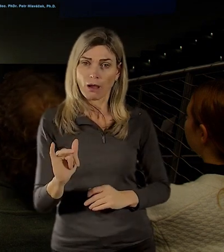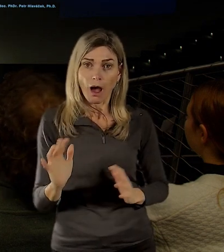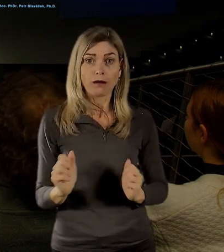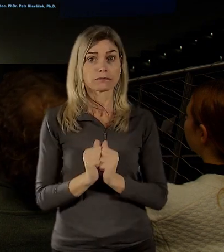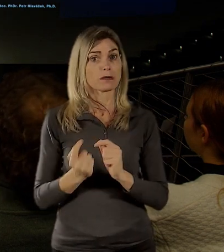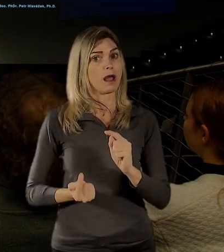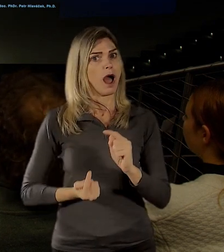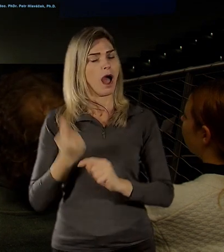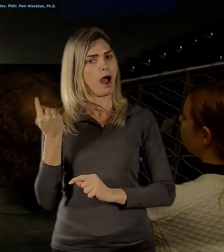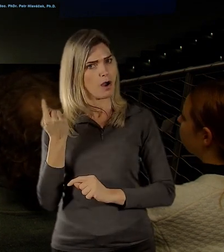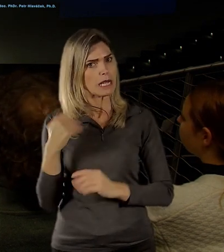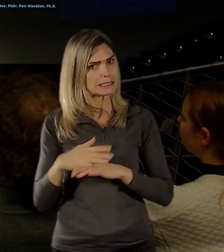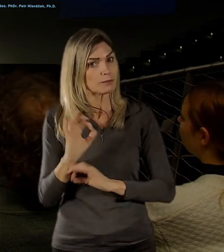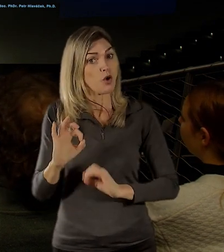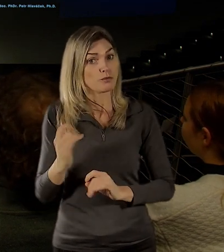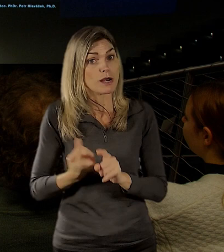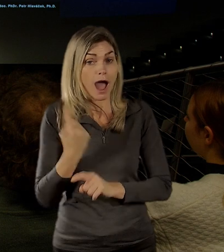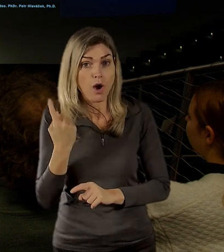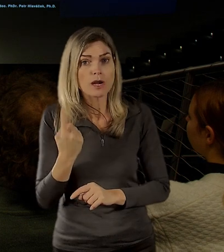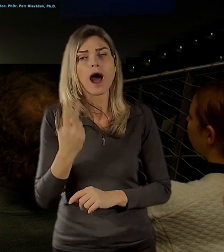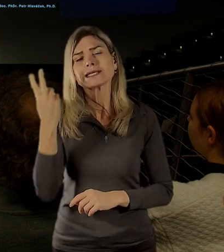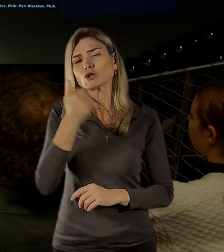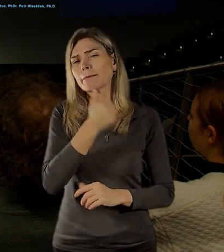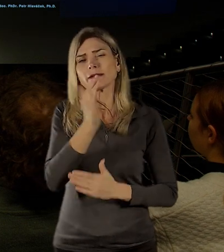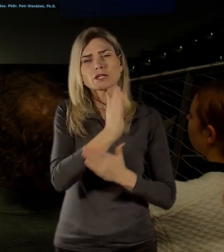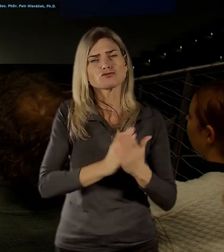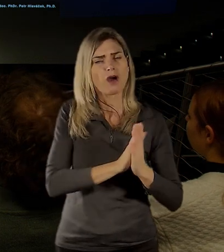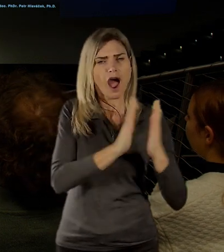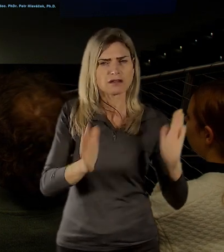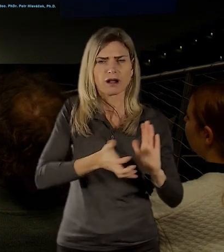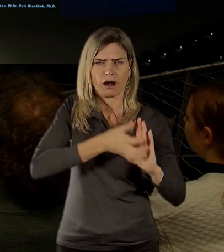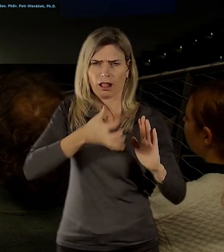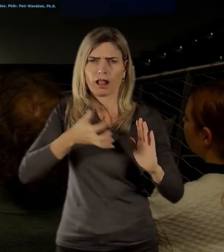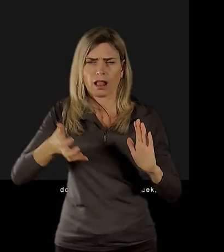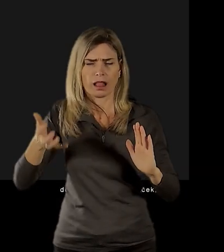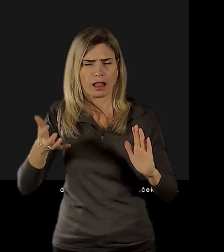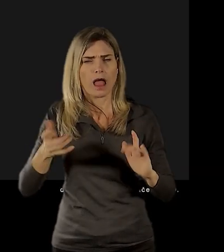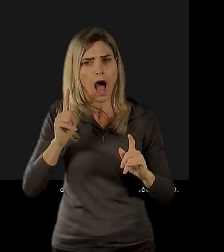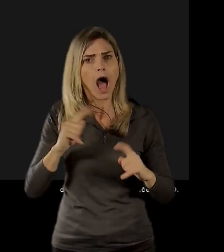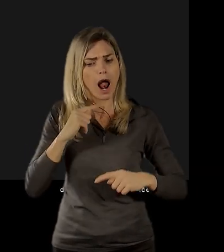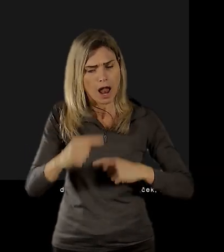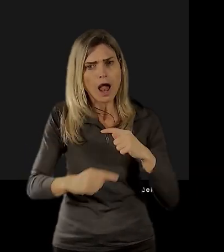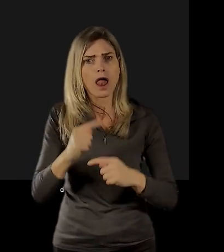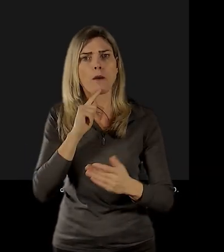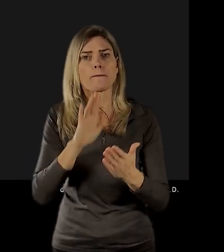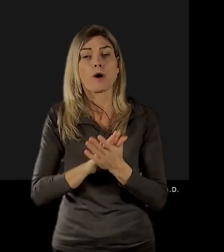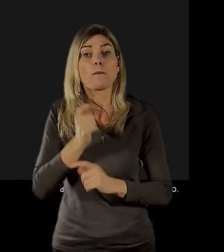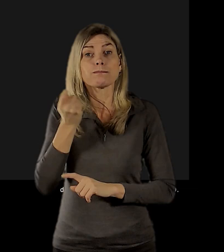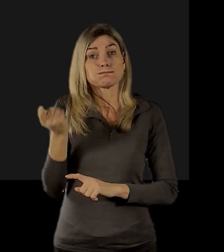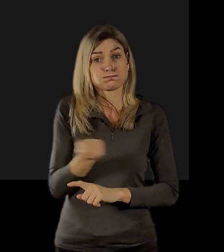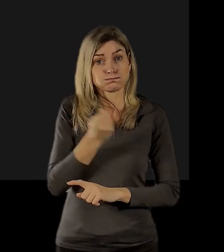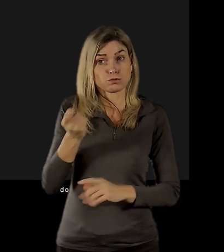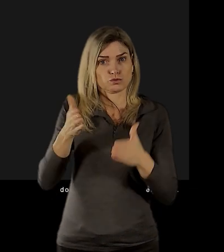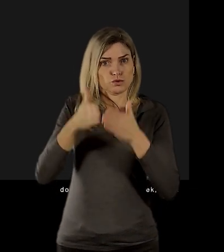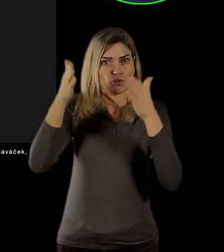se pro tu první fázi, která ale bude asi trvat nějaký další čas, podařilo získat, zapůjčit. ten